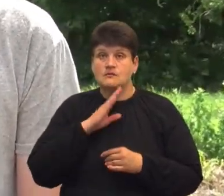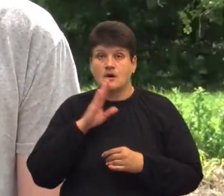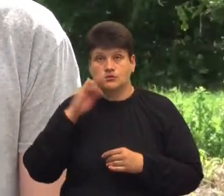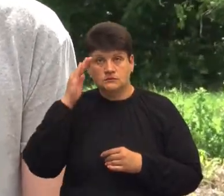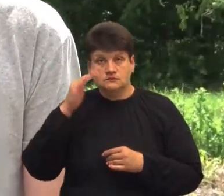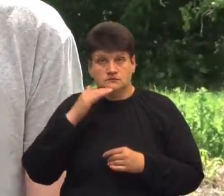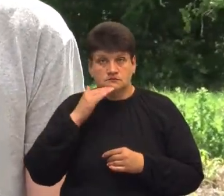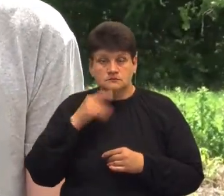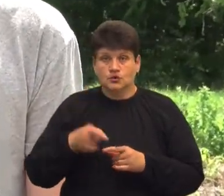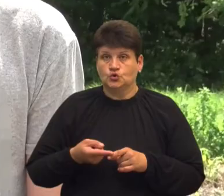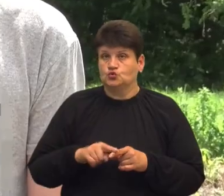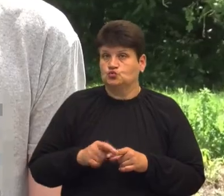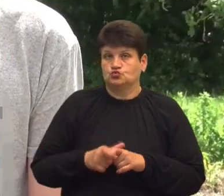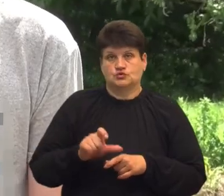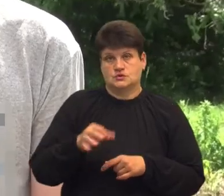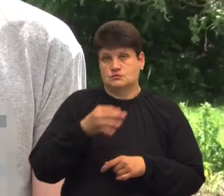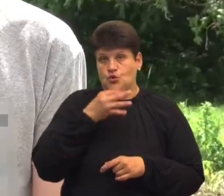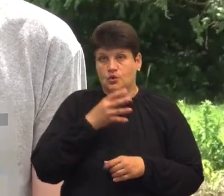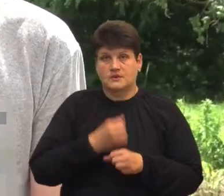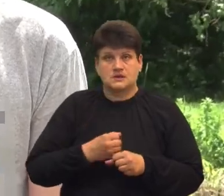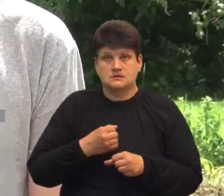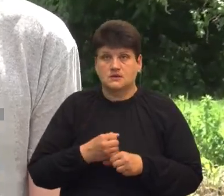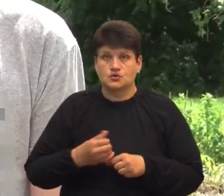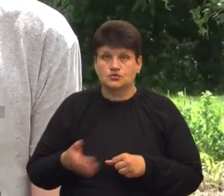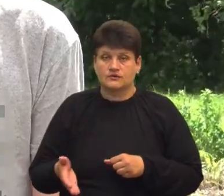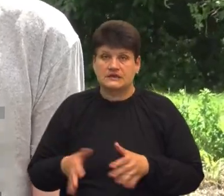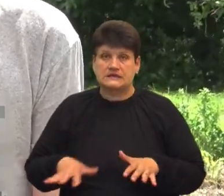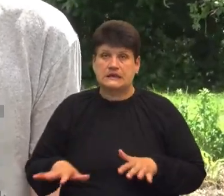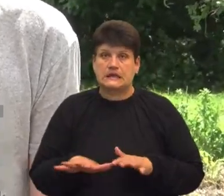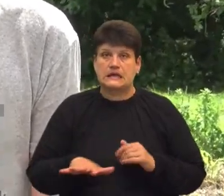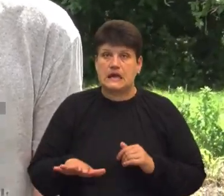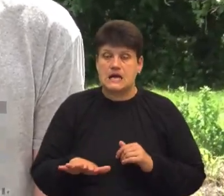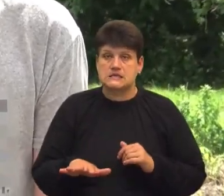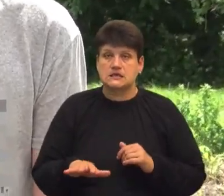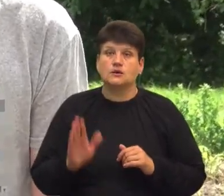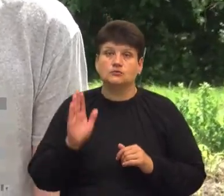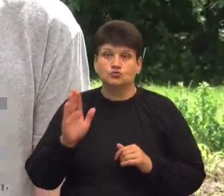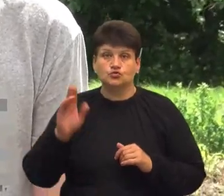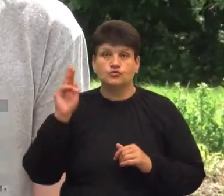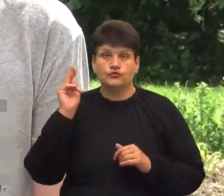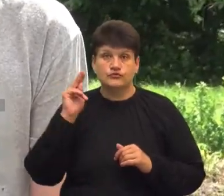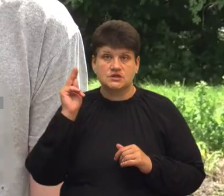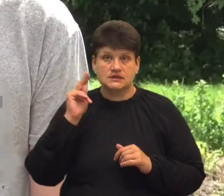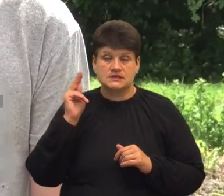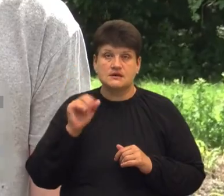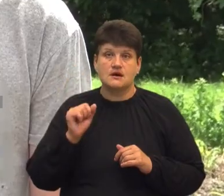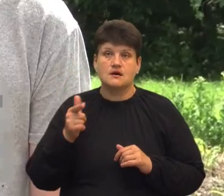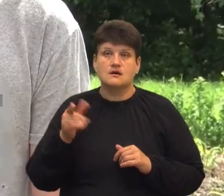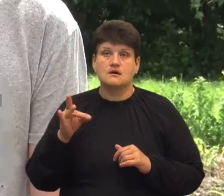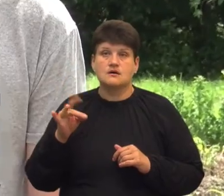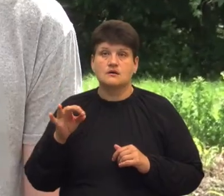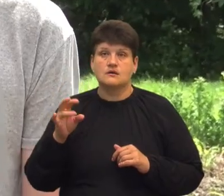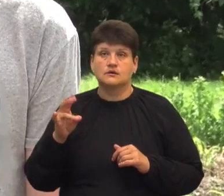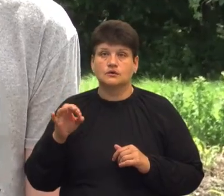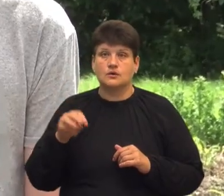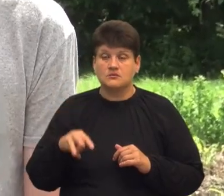Мені тут дуже подобається працювати на цій ділянці. Буду йти вчити на агронома. І надію,